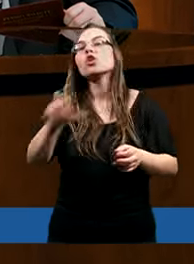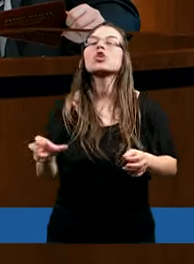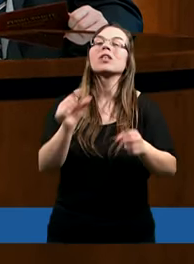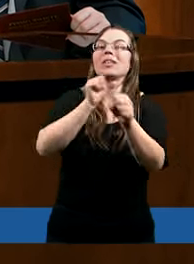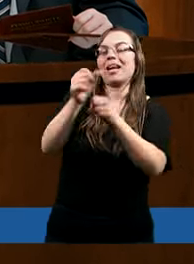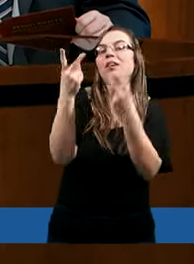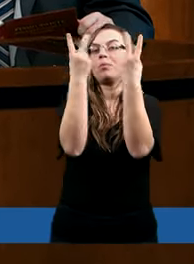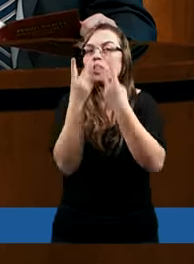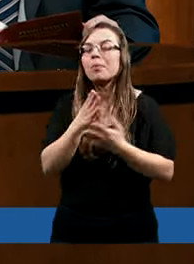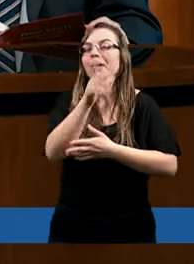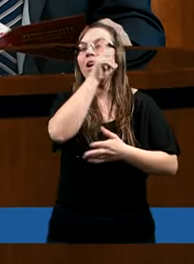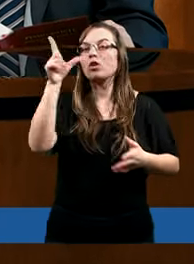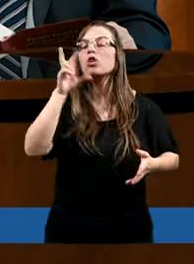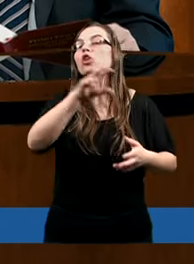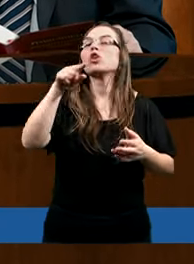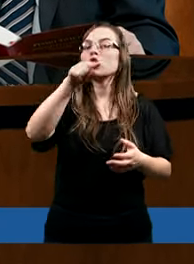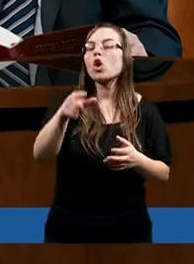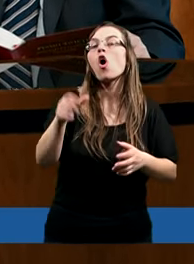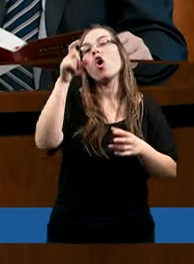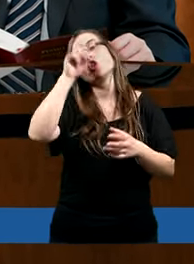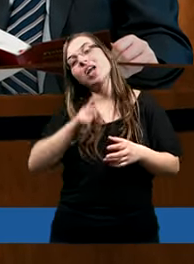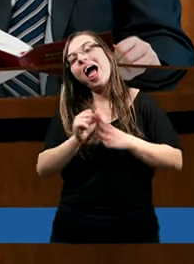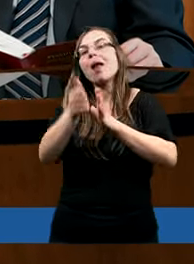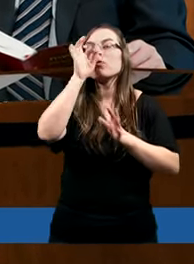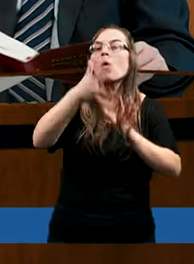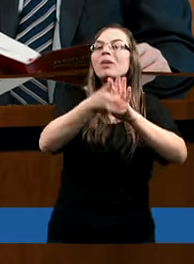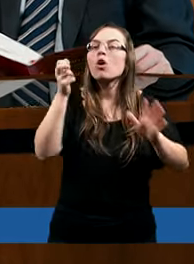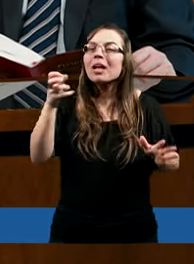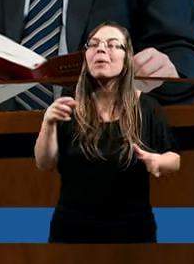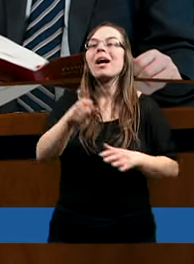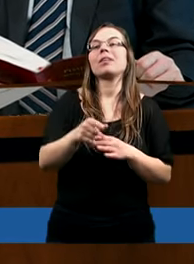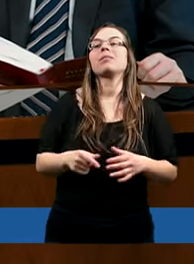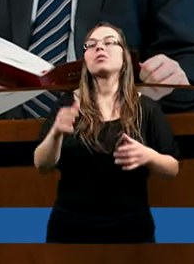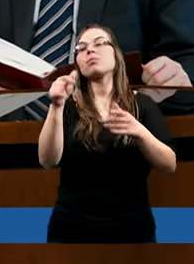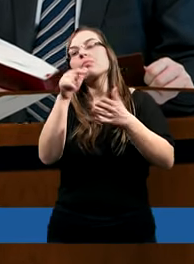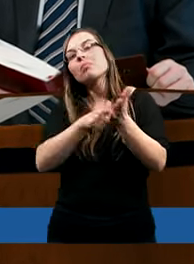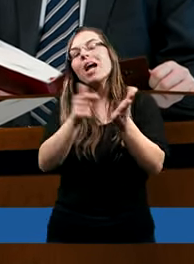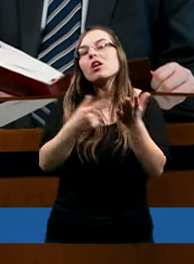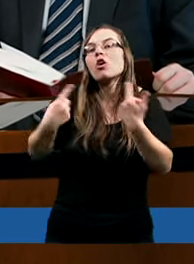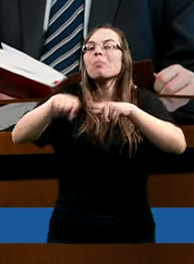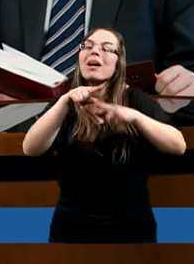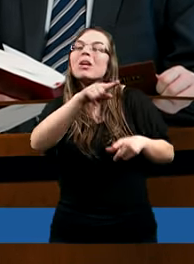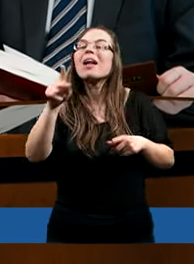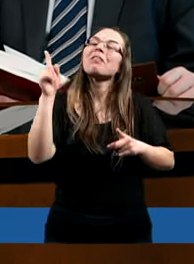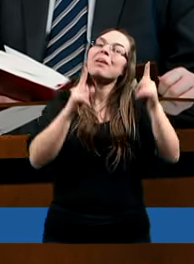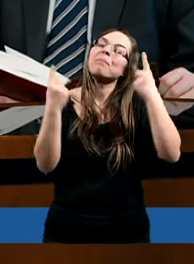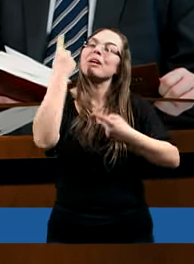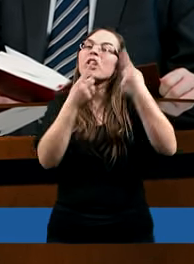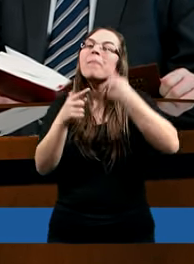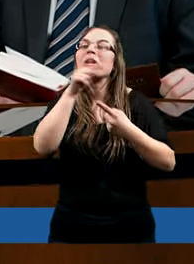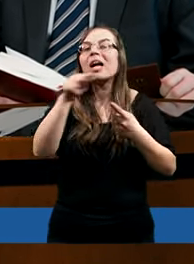jesteśmy czytani przez ludzi i albo czytani dobrze, albo źle, i nie wiemy, jakie pozerstwo jeszcze spełniamy, więc to jest dosyć ryzykowne.